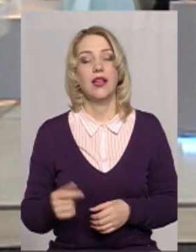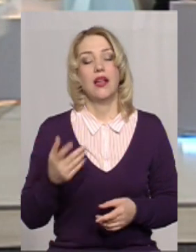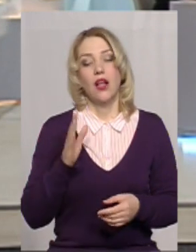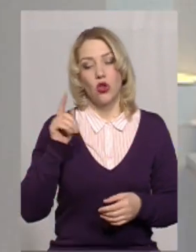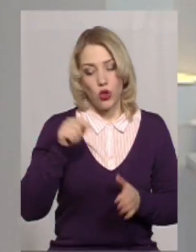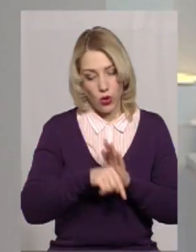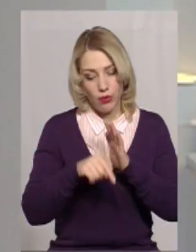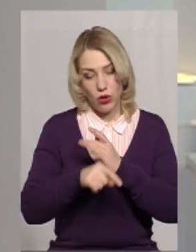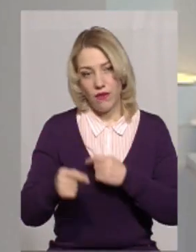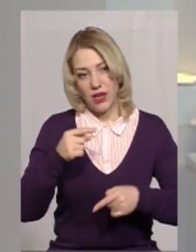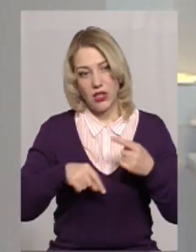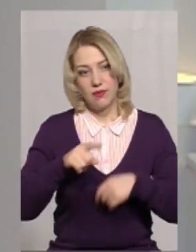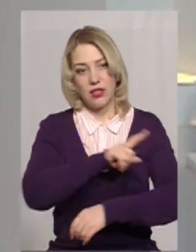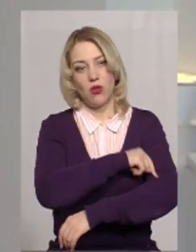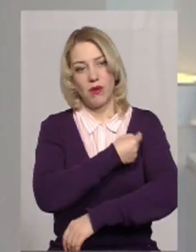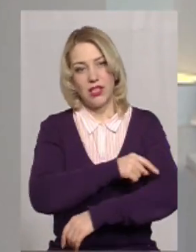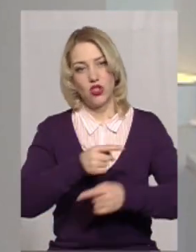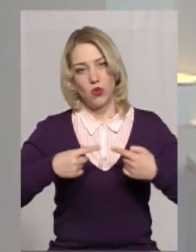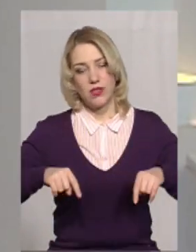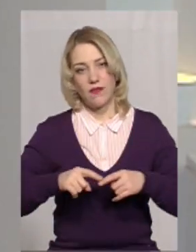медичної сфери.